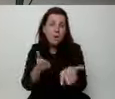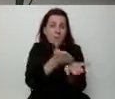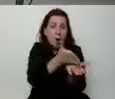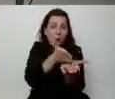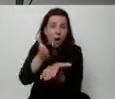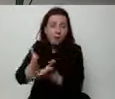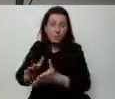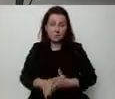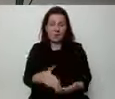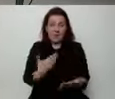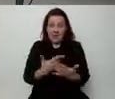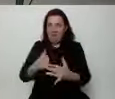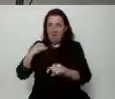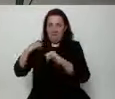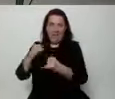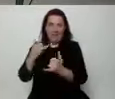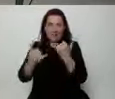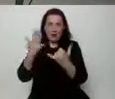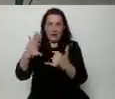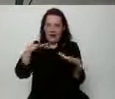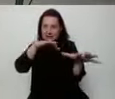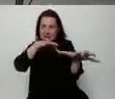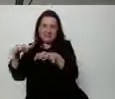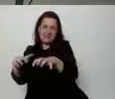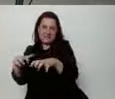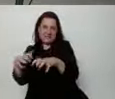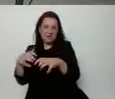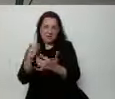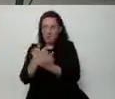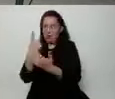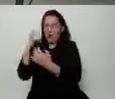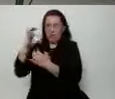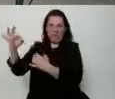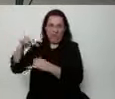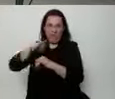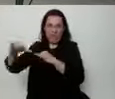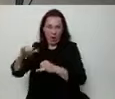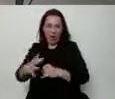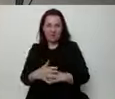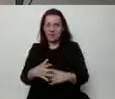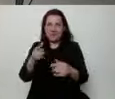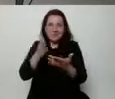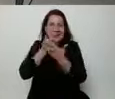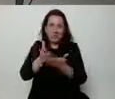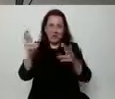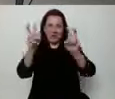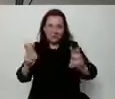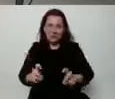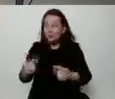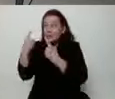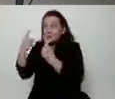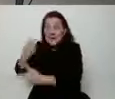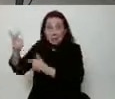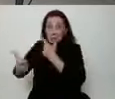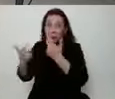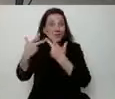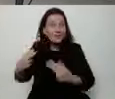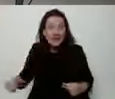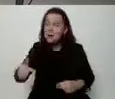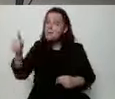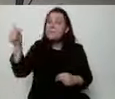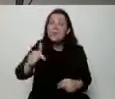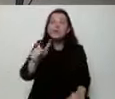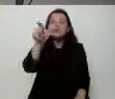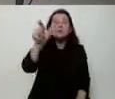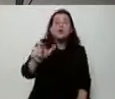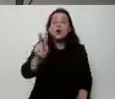która ma monopol. Władza, która sobie nie radzi z kryzysem. Sama tego nie zrobi. Musi być ktoś, kto będzie tę